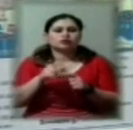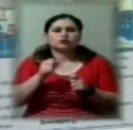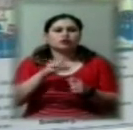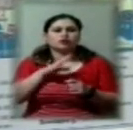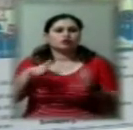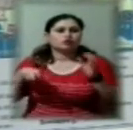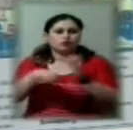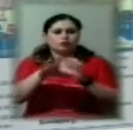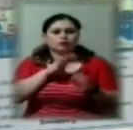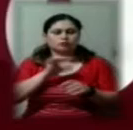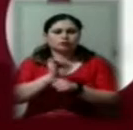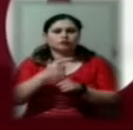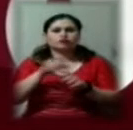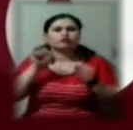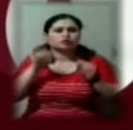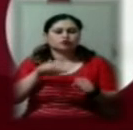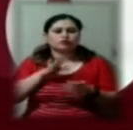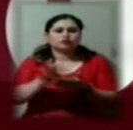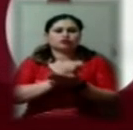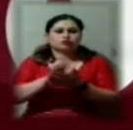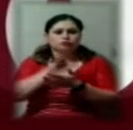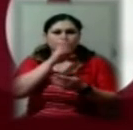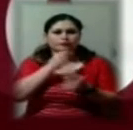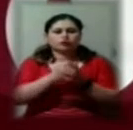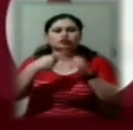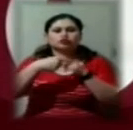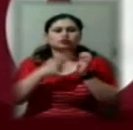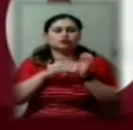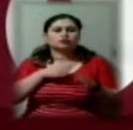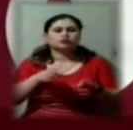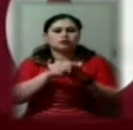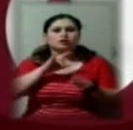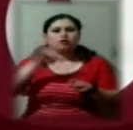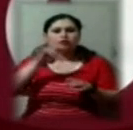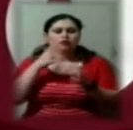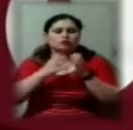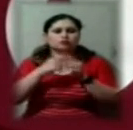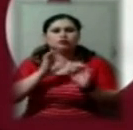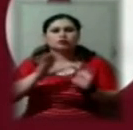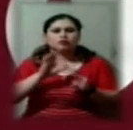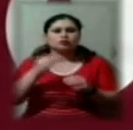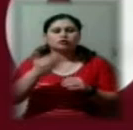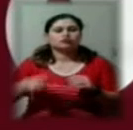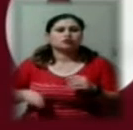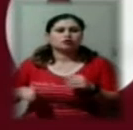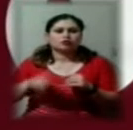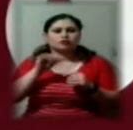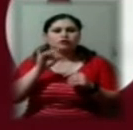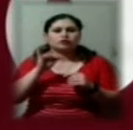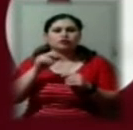була змога їх очистити. До 16-ї години був закритий аеропорт Херсон. Про це розказав його директор Віталій Кучерук.